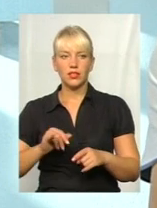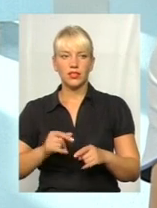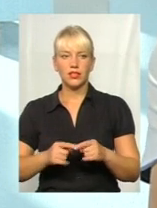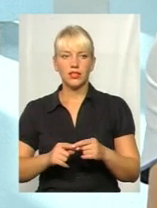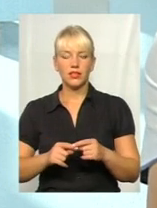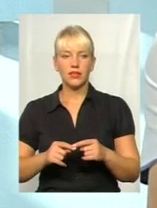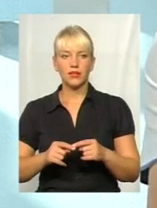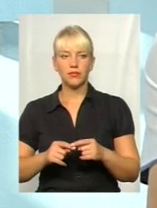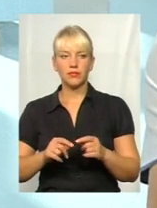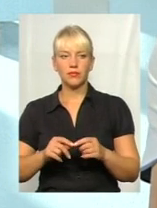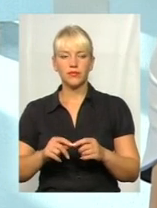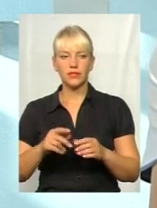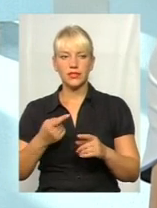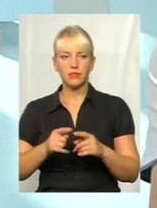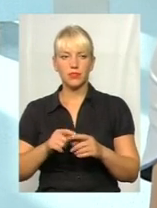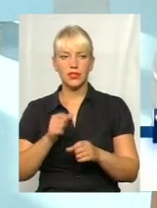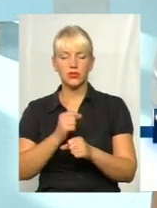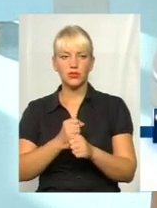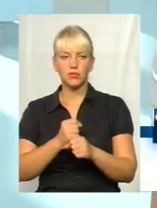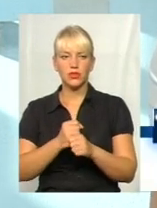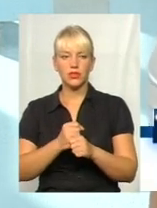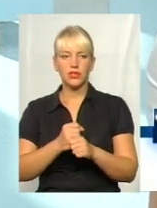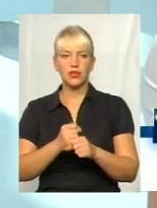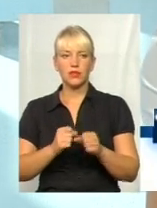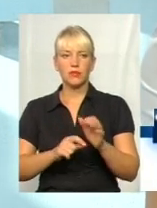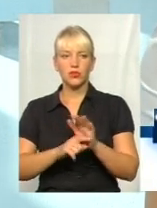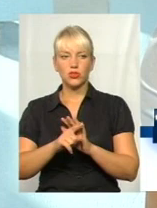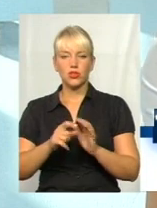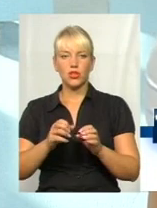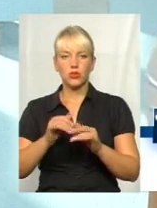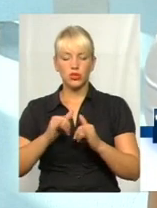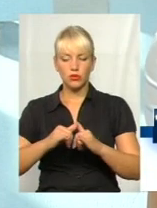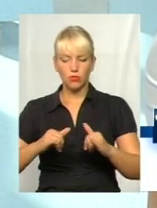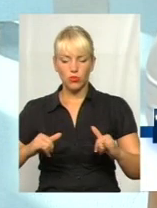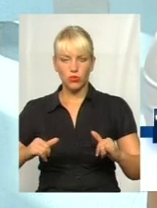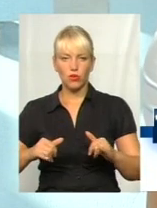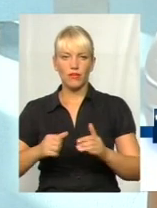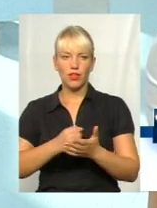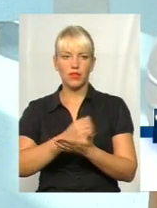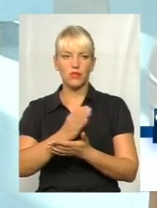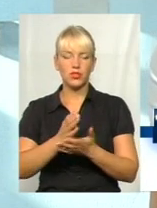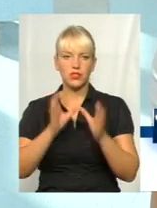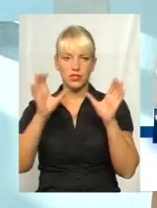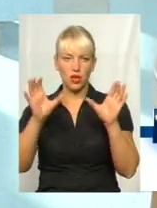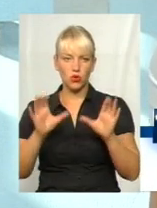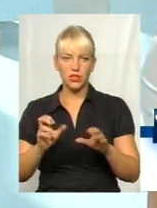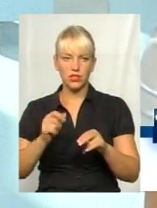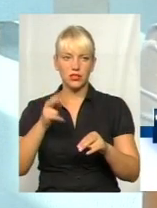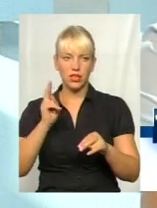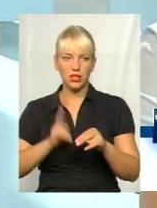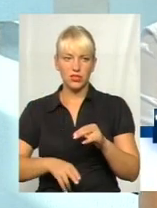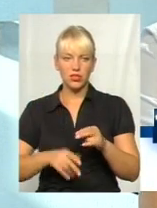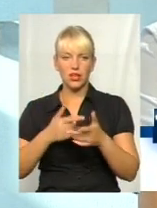інфраструктури. Працюємо, це починаючи від розбудови інфраструктури, законодавчих актів і закінчуючи